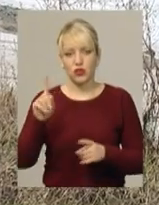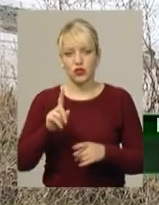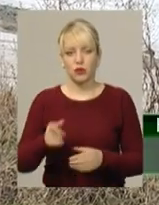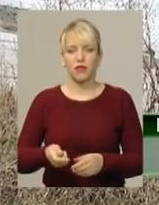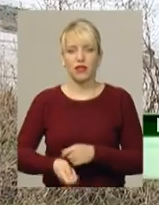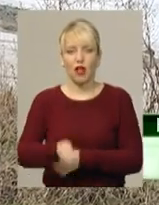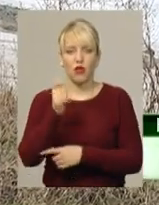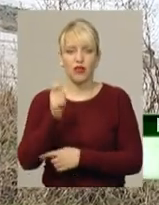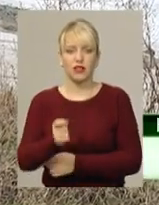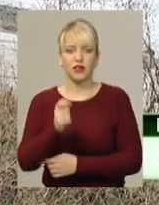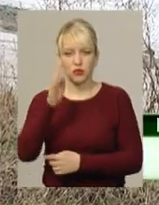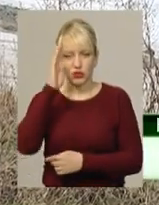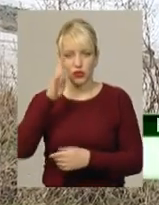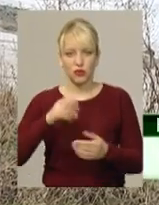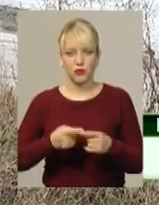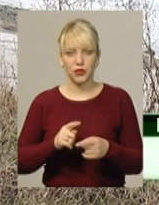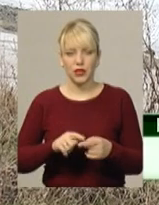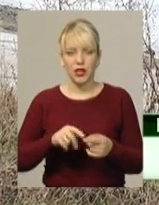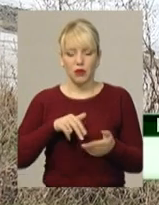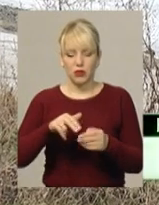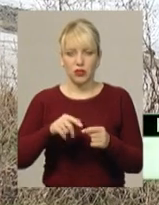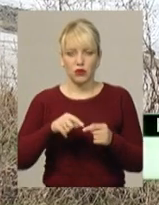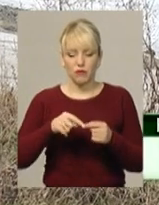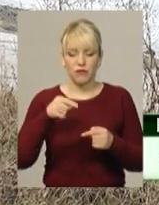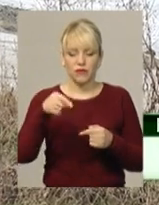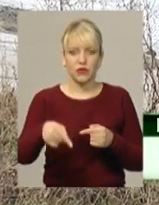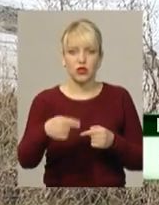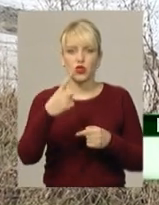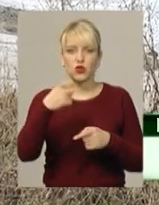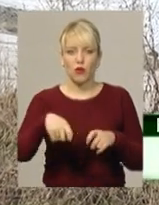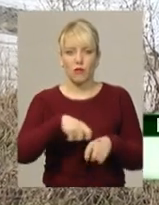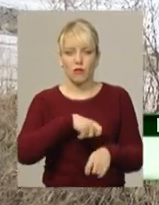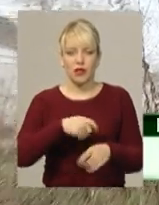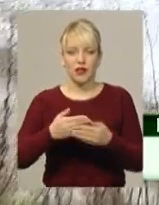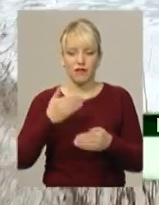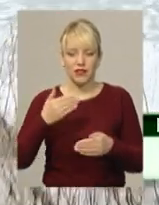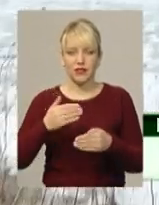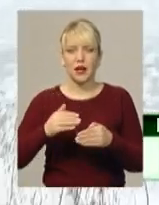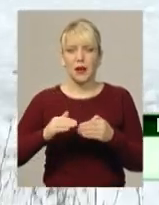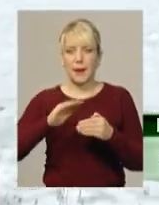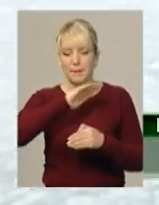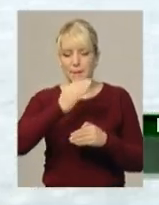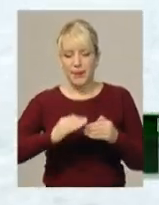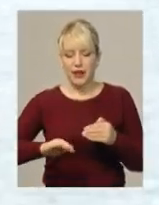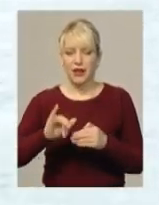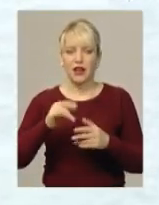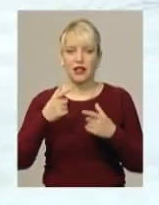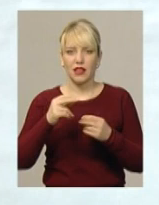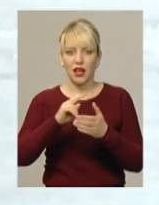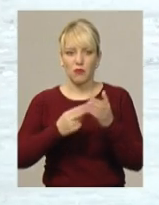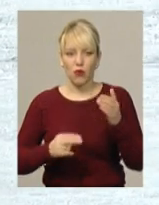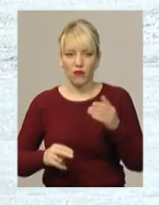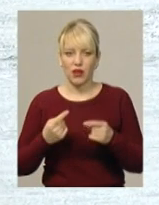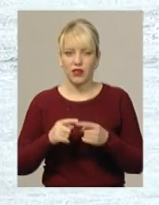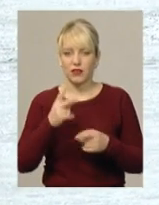наловити риби, чоловік пройшов озером на 100 метрів від берега, де й провалився під кригу. Побачили його пасажири однієї з маршруток,